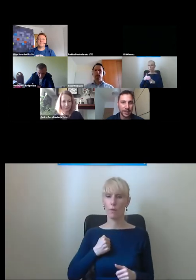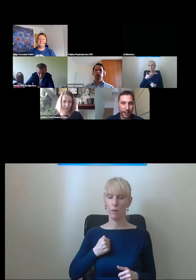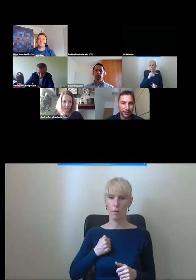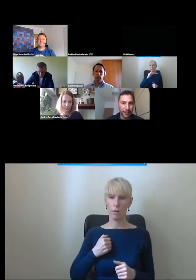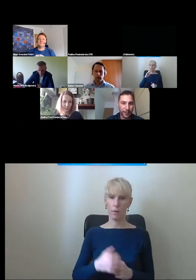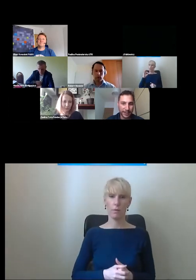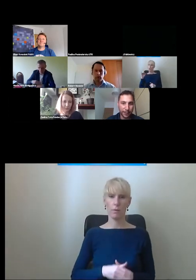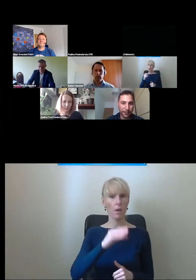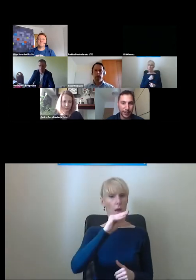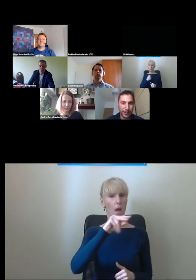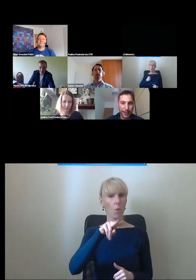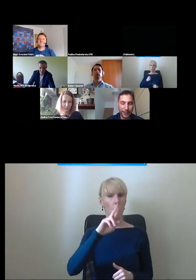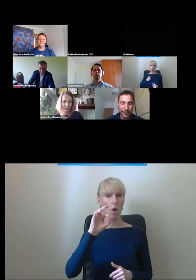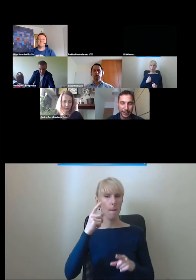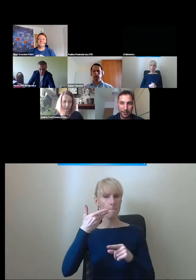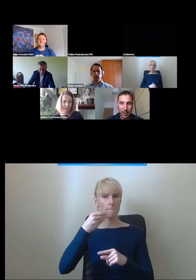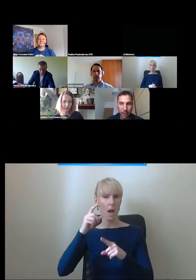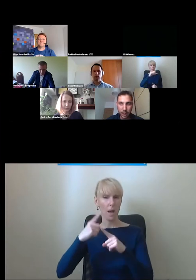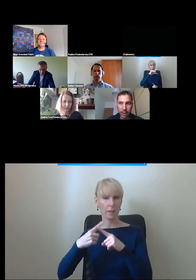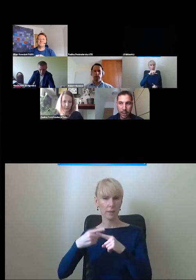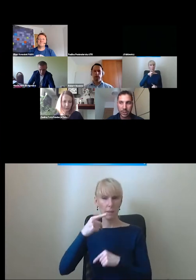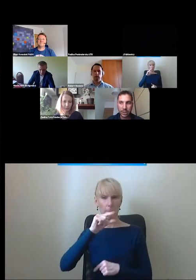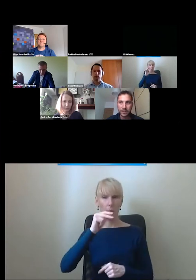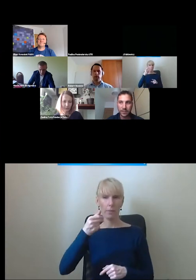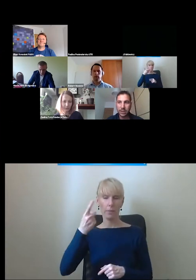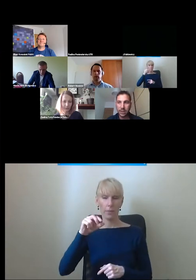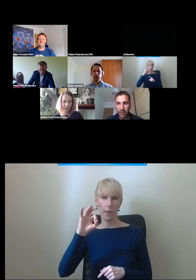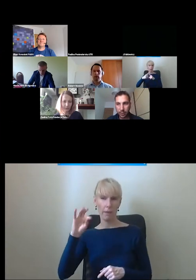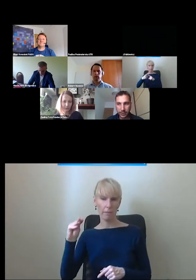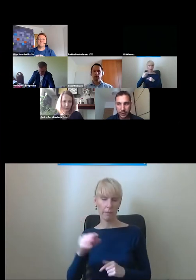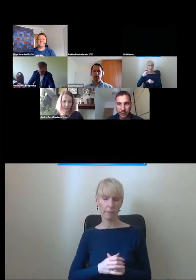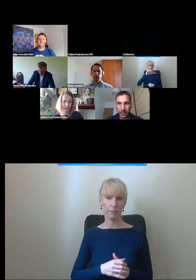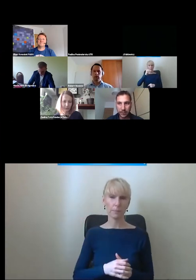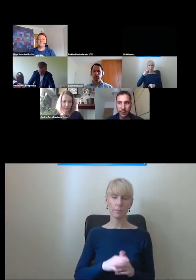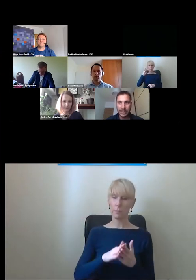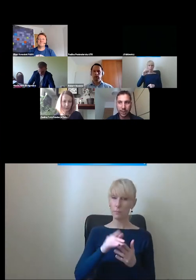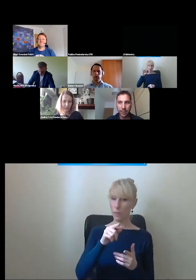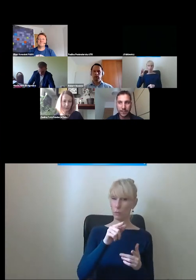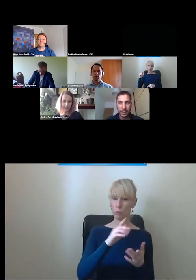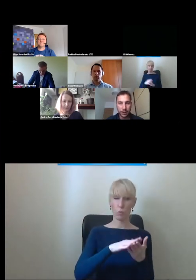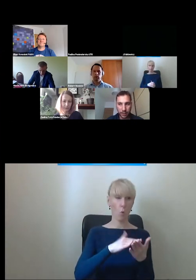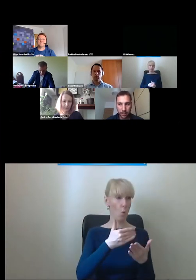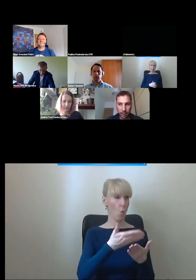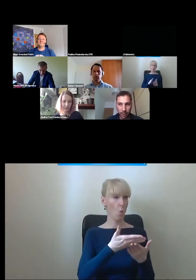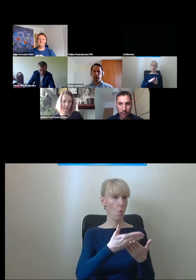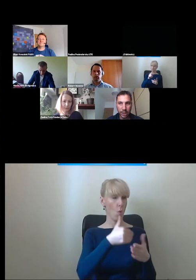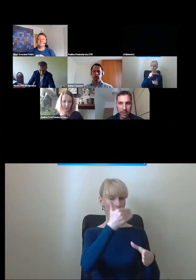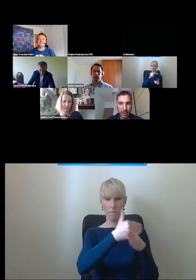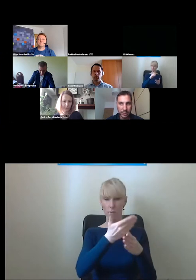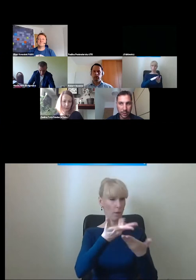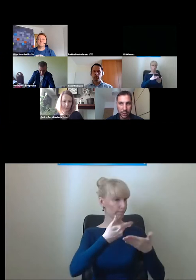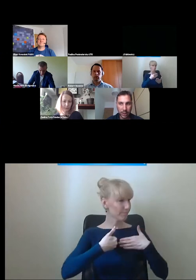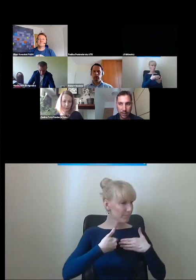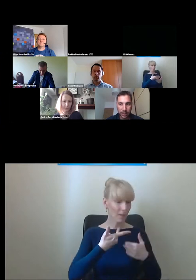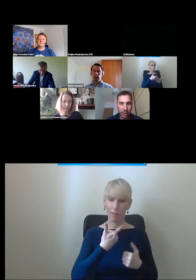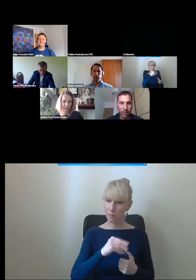bądź ZTM w ramach systemu w ramach systemu. Moja szacowna instytucja, mój pracodawca informacji o awariach wind nie